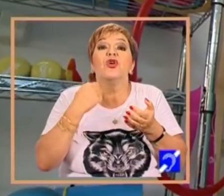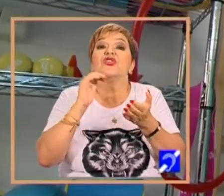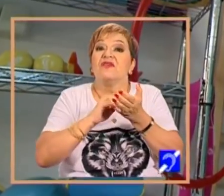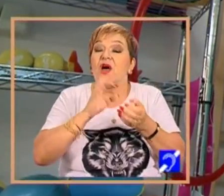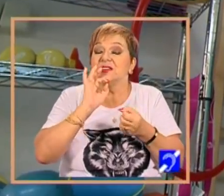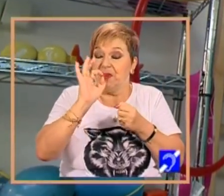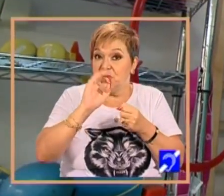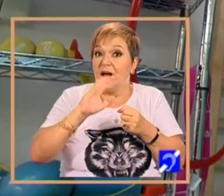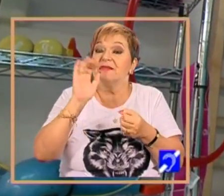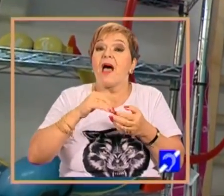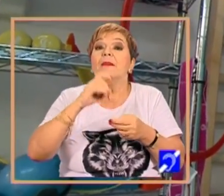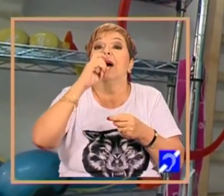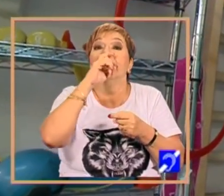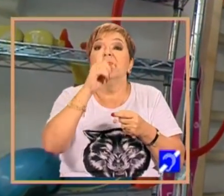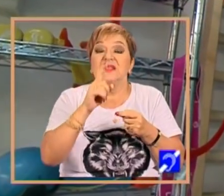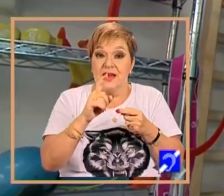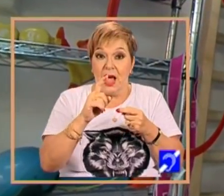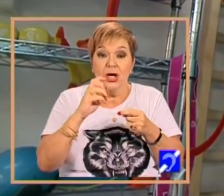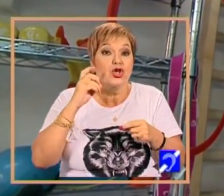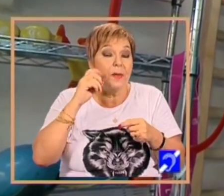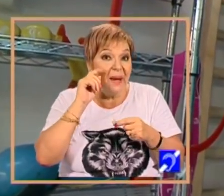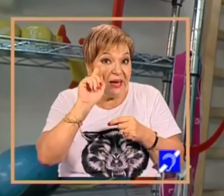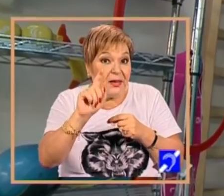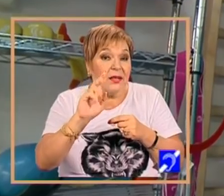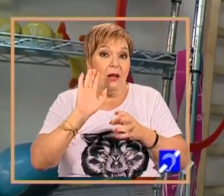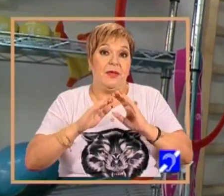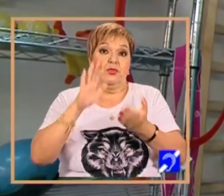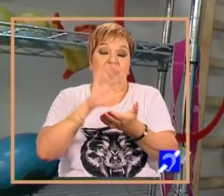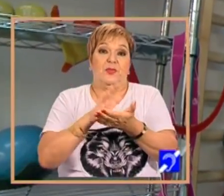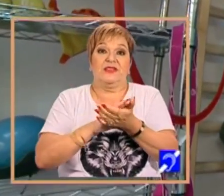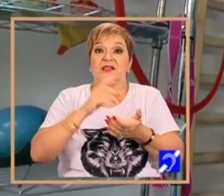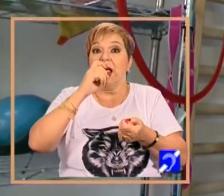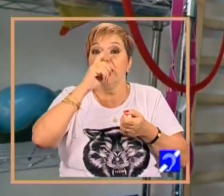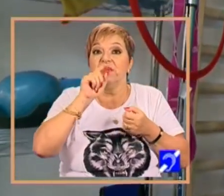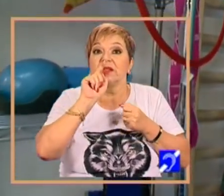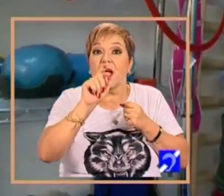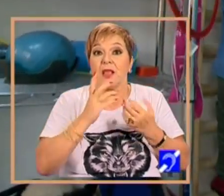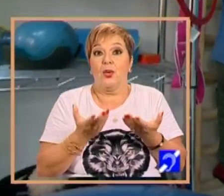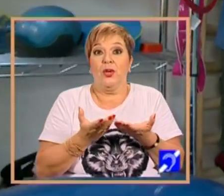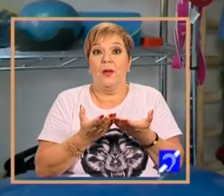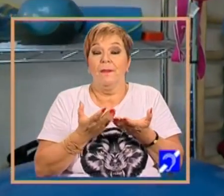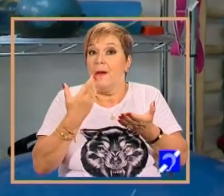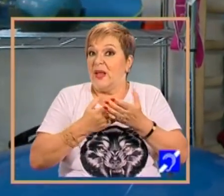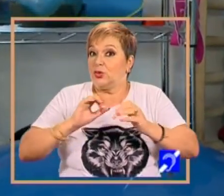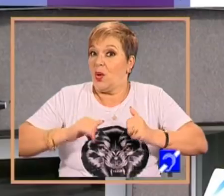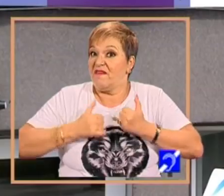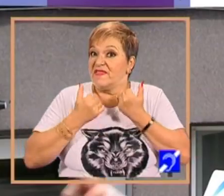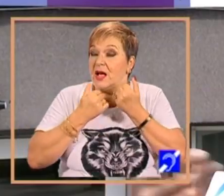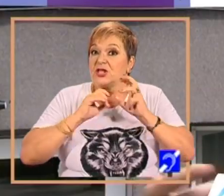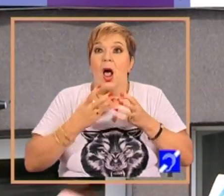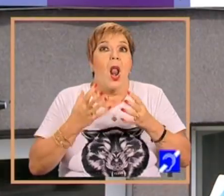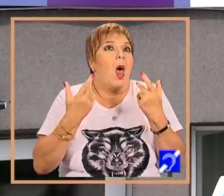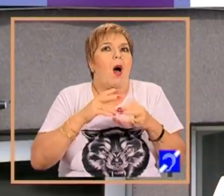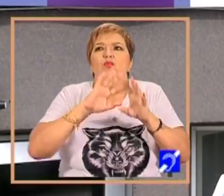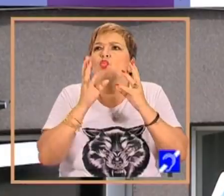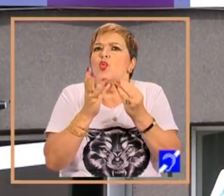părintele unui astfel de copil trebuie să aibă demnitatea lui, pentru că în viața multora dintre